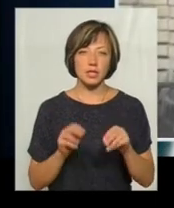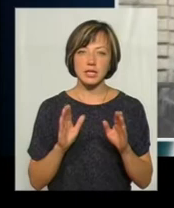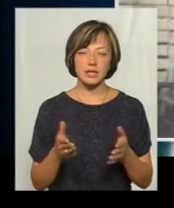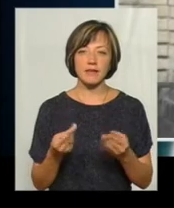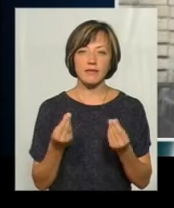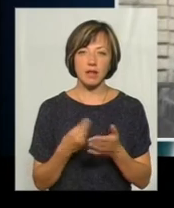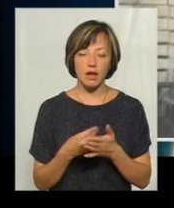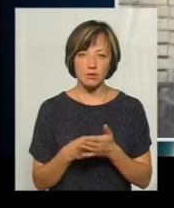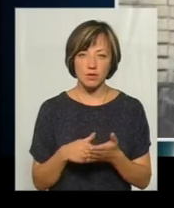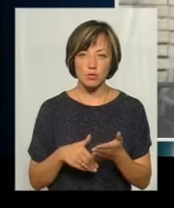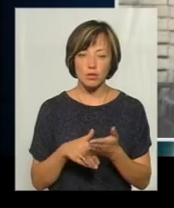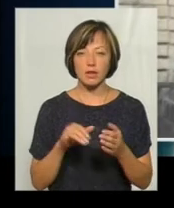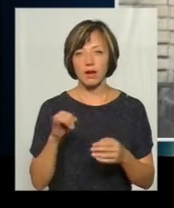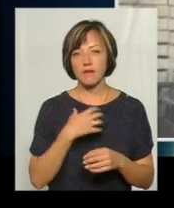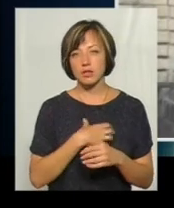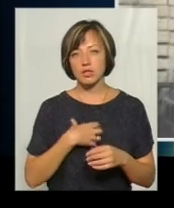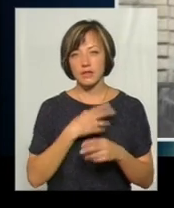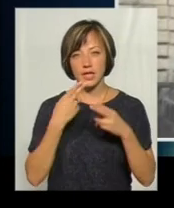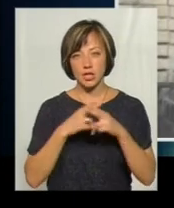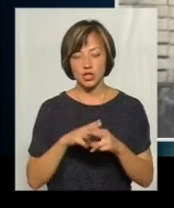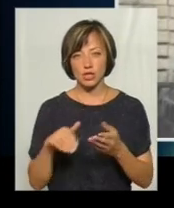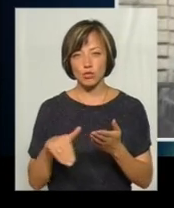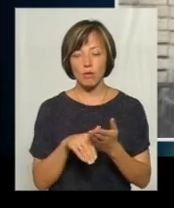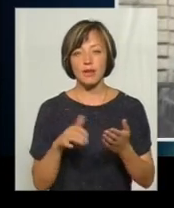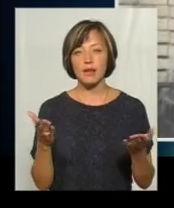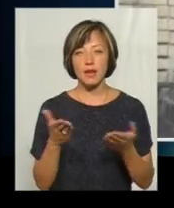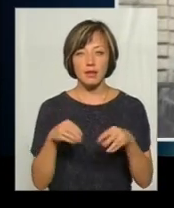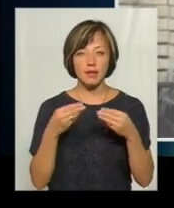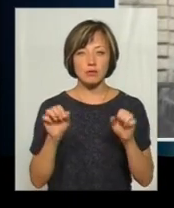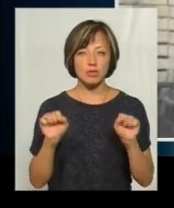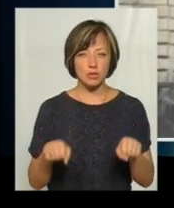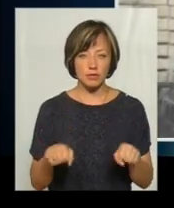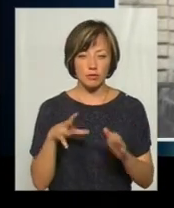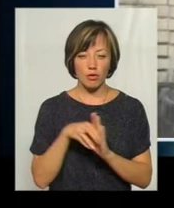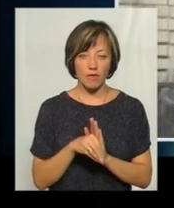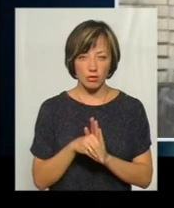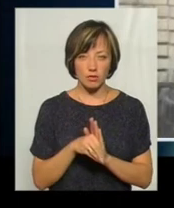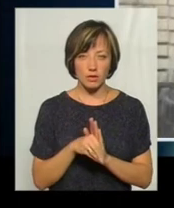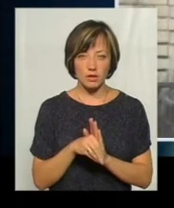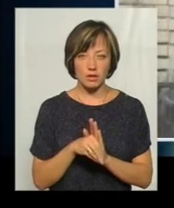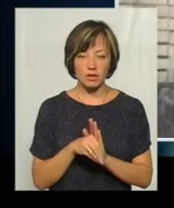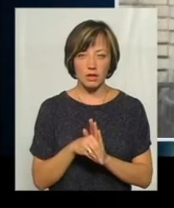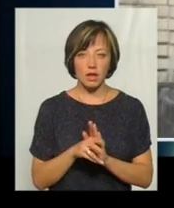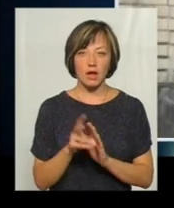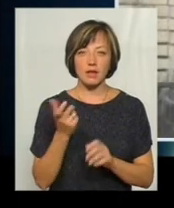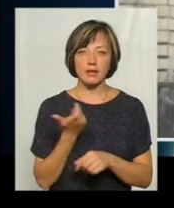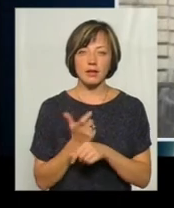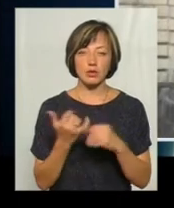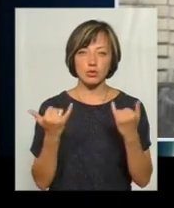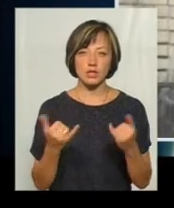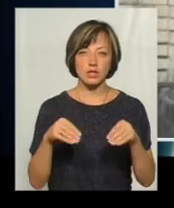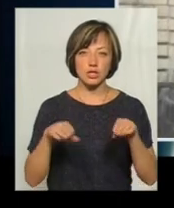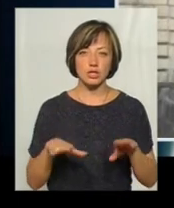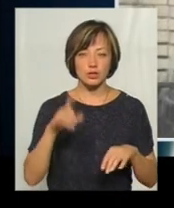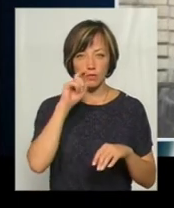фінансовий інструмент, а дуже важливий технічний інструмент, який дасть можливість впроваджувати найсучасніше рішення в